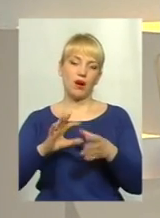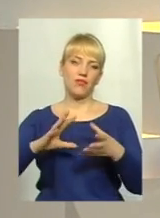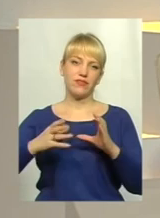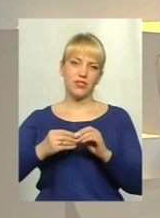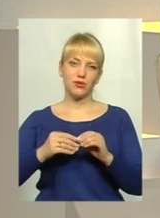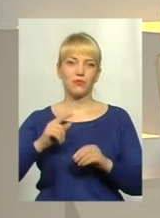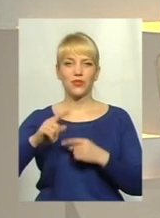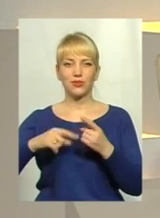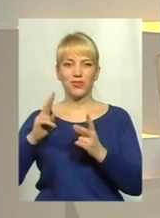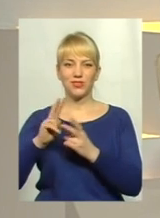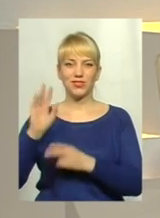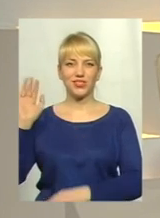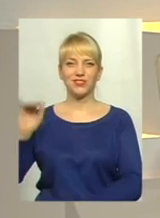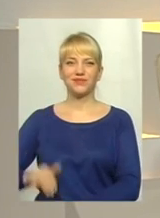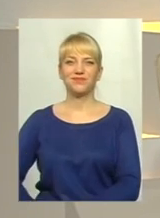висновки. Побачимось!